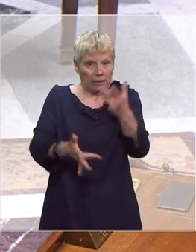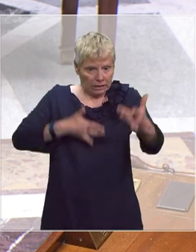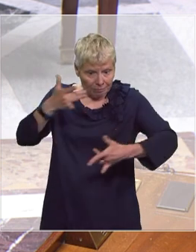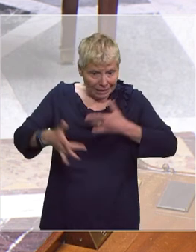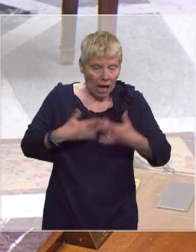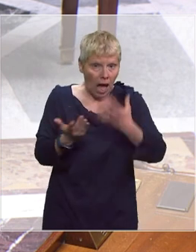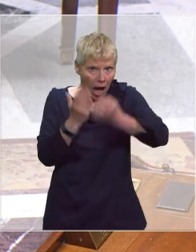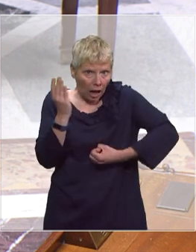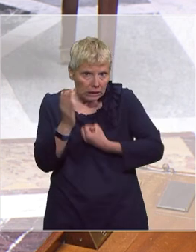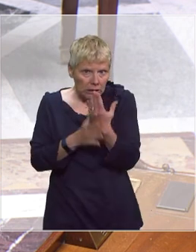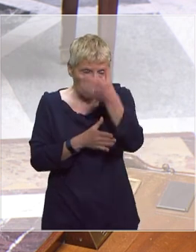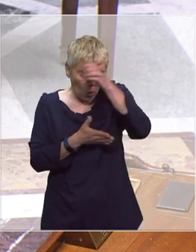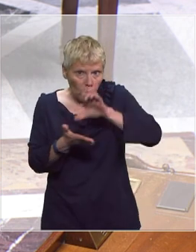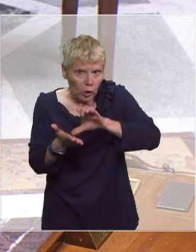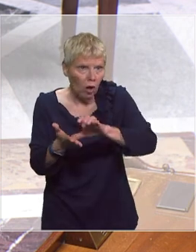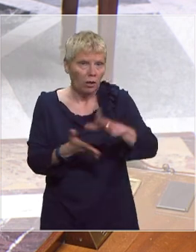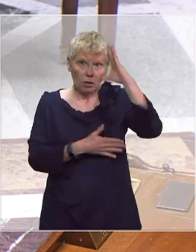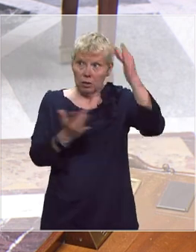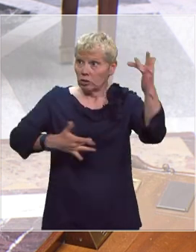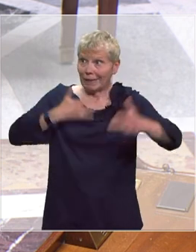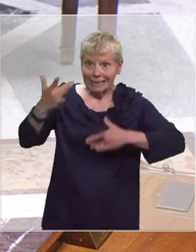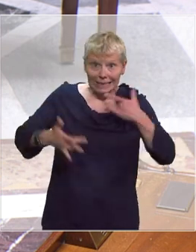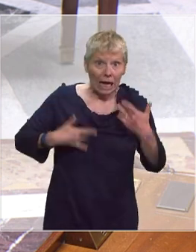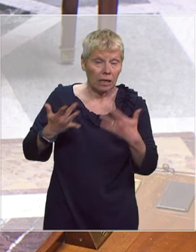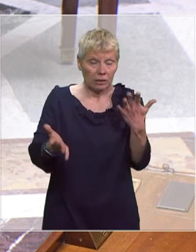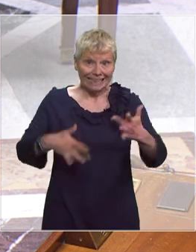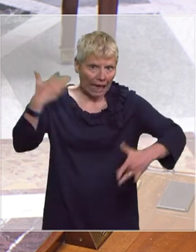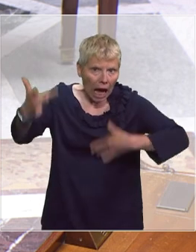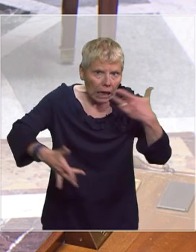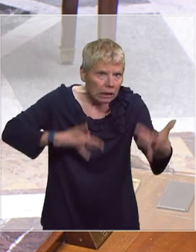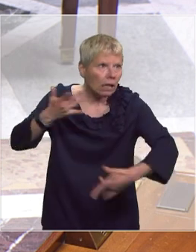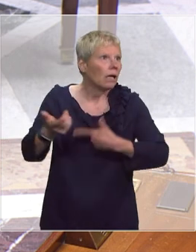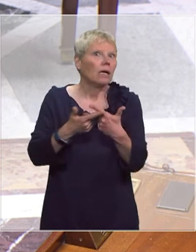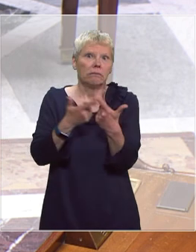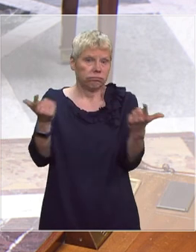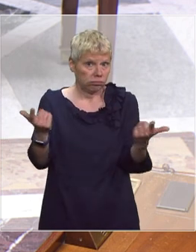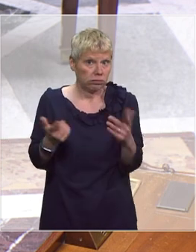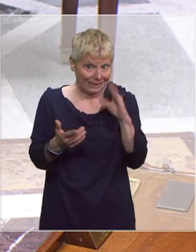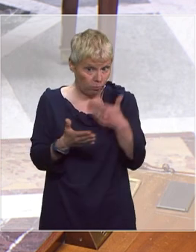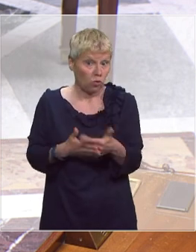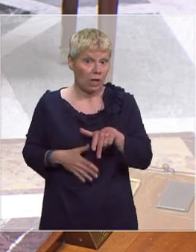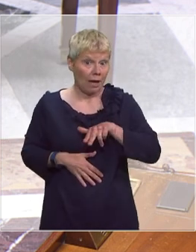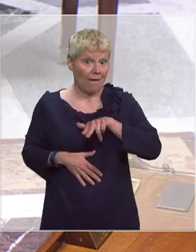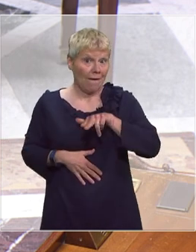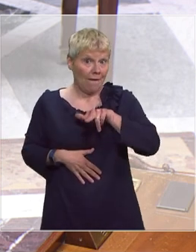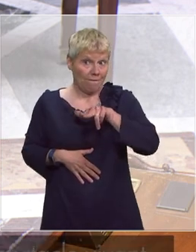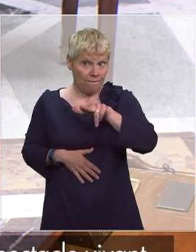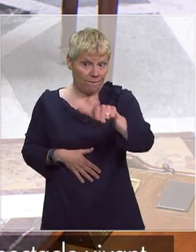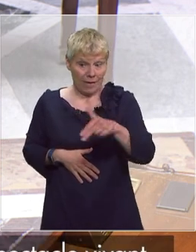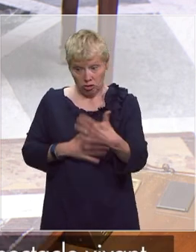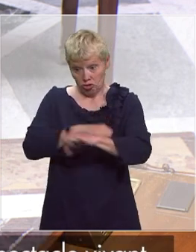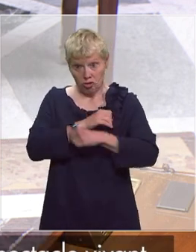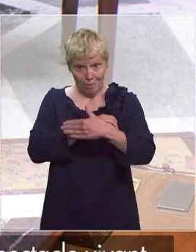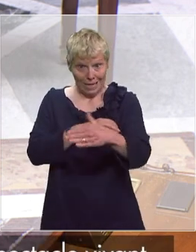artistes-auteurs, pour les professionnels du spectacle vivant. C'est la raison pour laquelle je vais présenter très prochainement cette